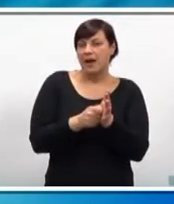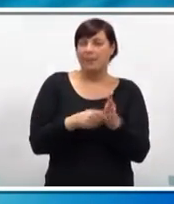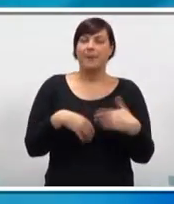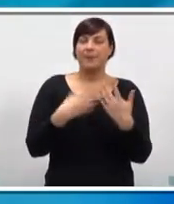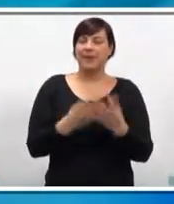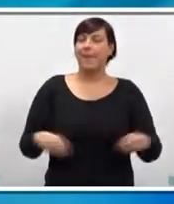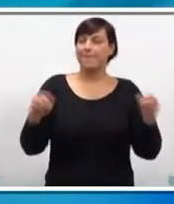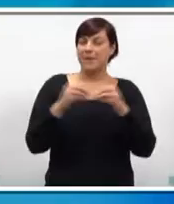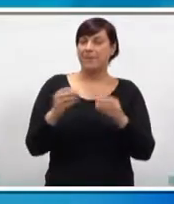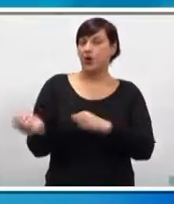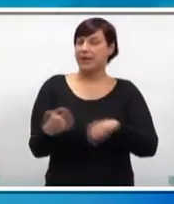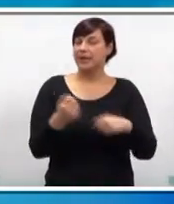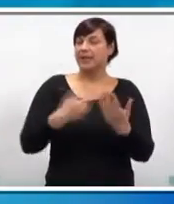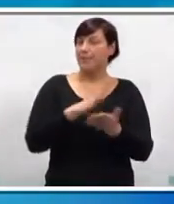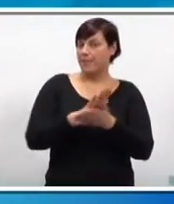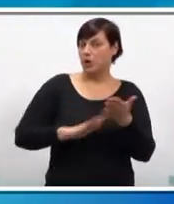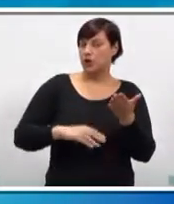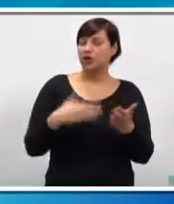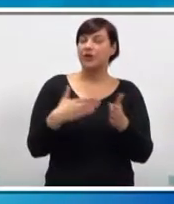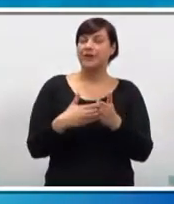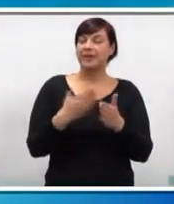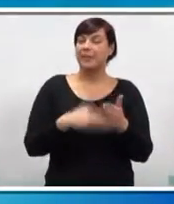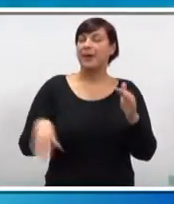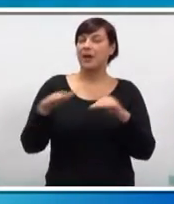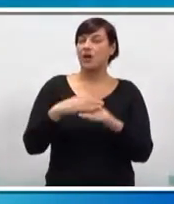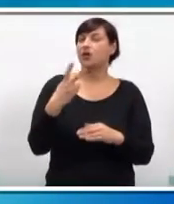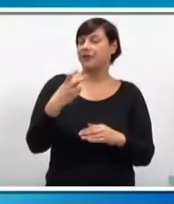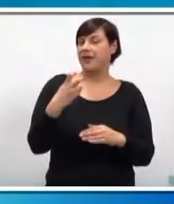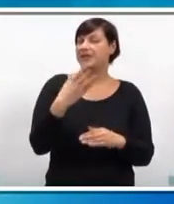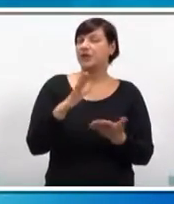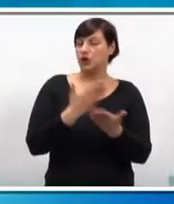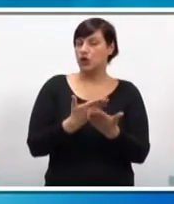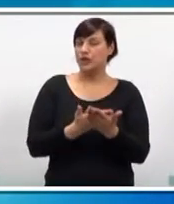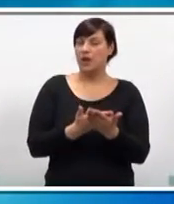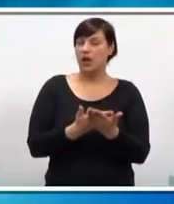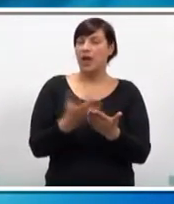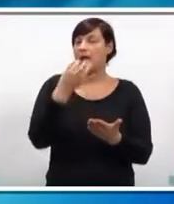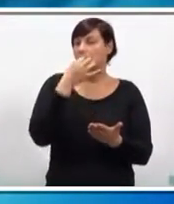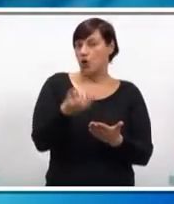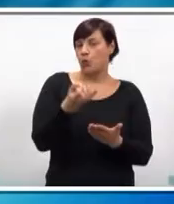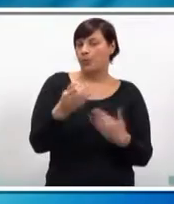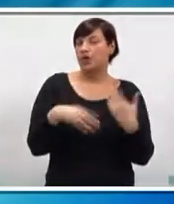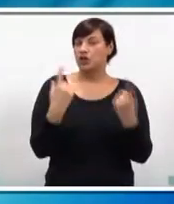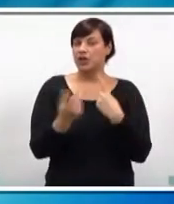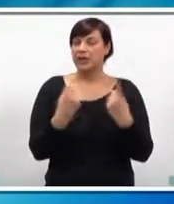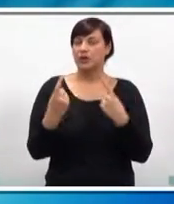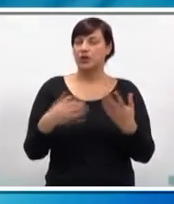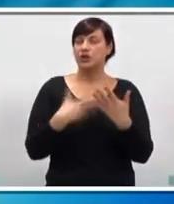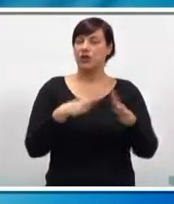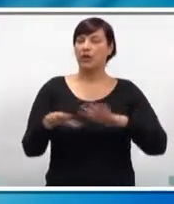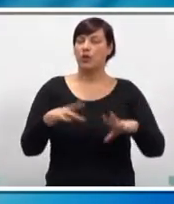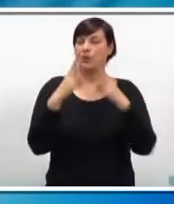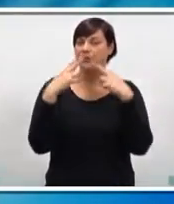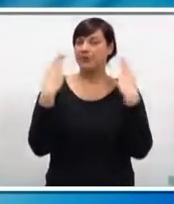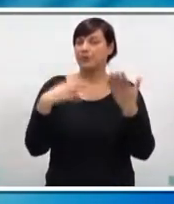Da bi projekt Golpa na Srđu u istinu krenuo, potrebno je ishodovati još preko 200 građevinskih dozvala. Neupitno je hoće li do toga doći ukoliko